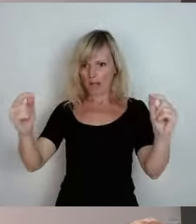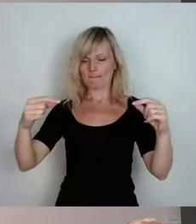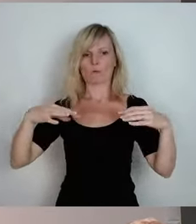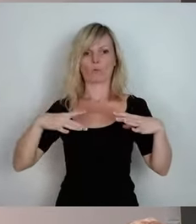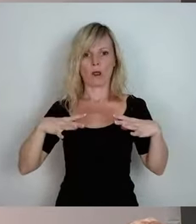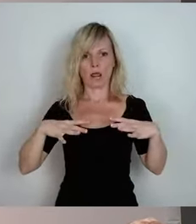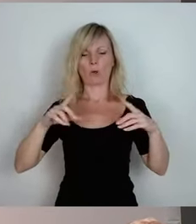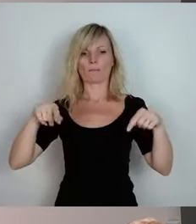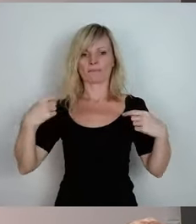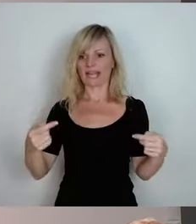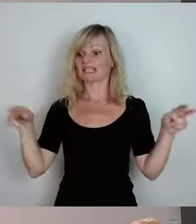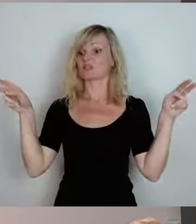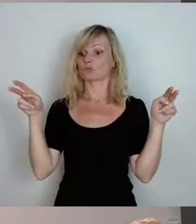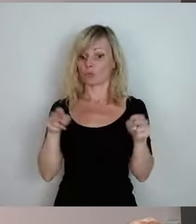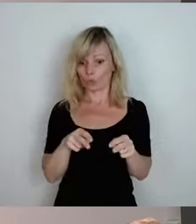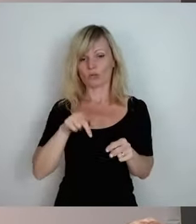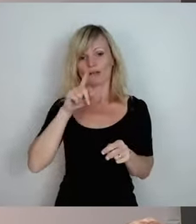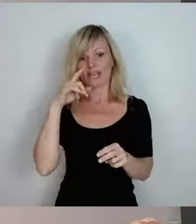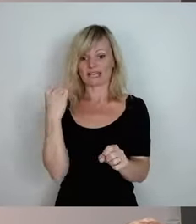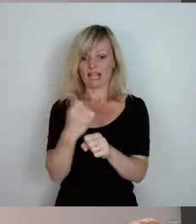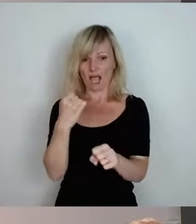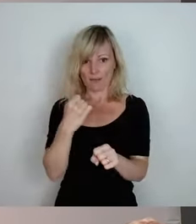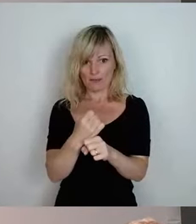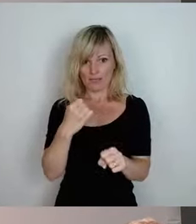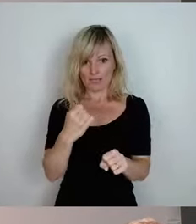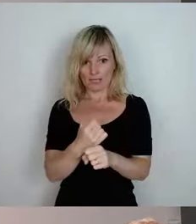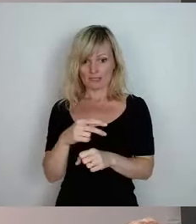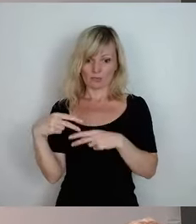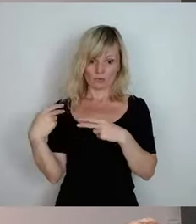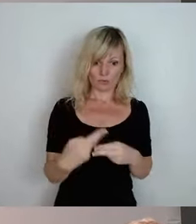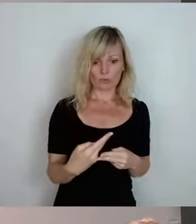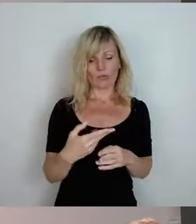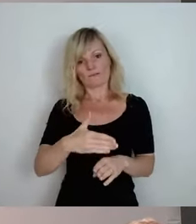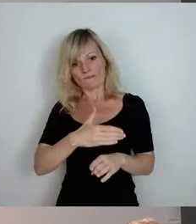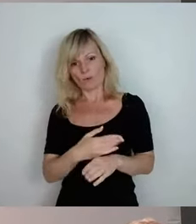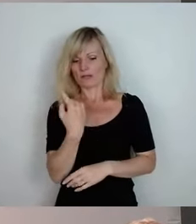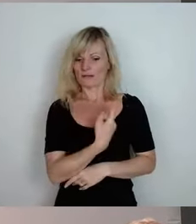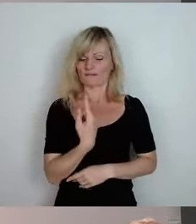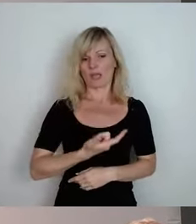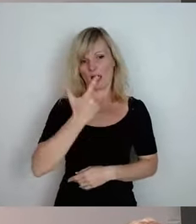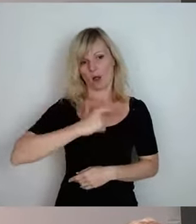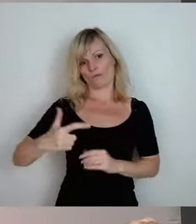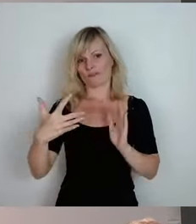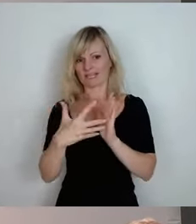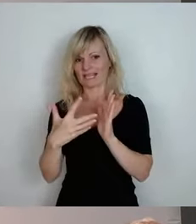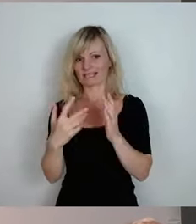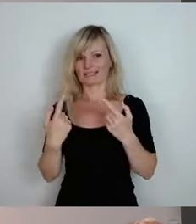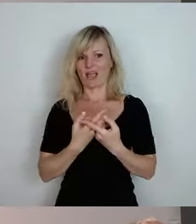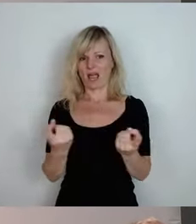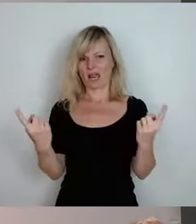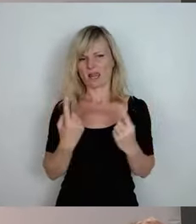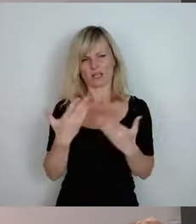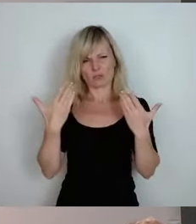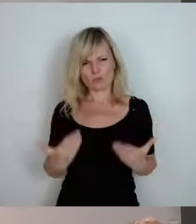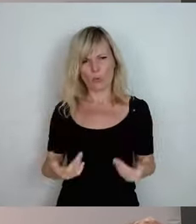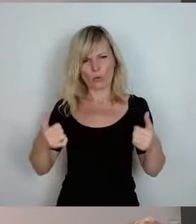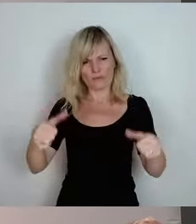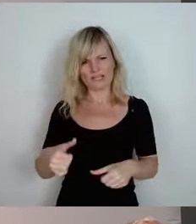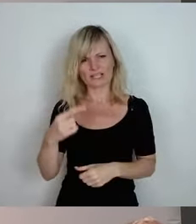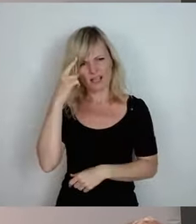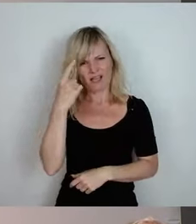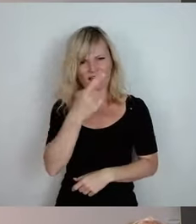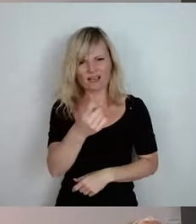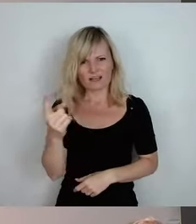wir uns, bevor wir auf Arbeit kommen, alle testen lassen. Ich glaube, das weiß von Ihnen niemand. Doch einige wenige nicken. Es ist